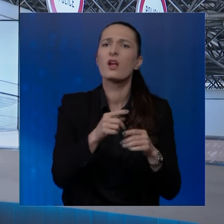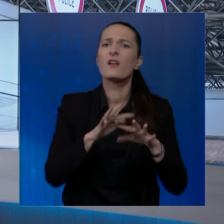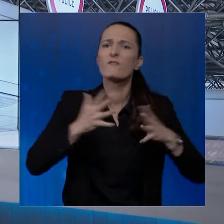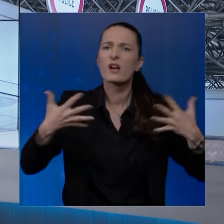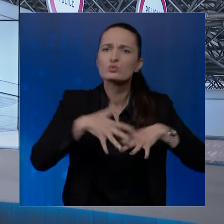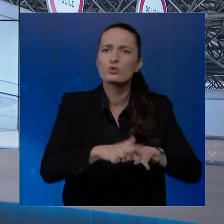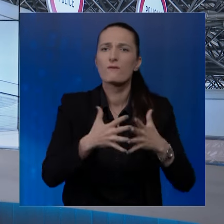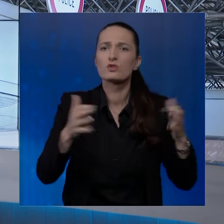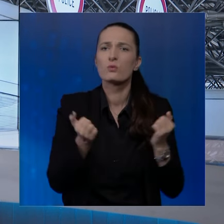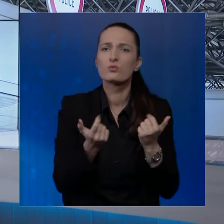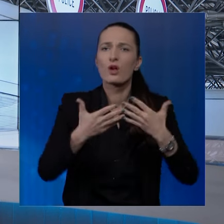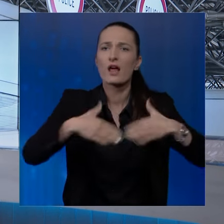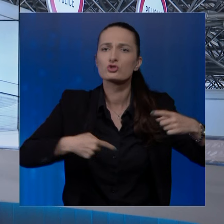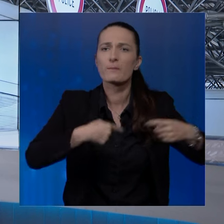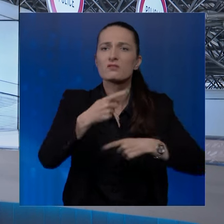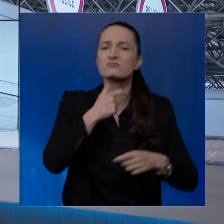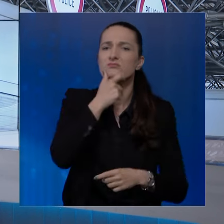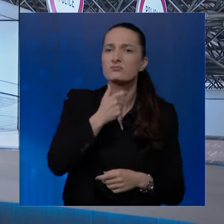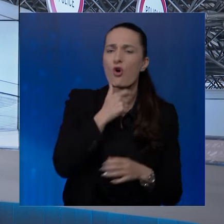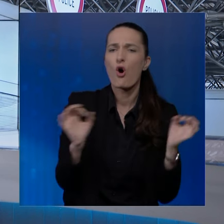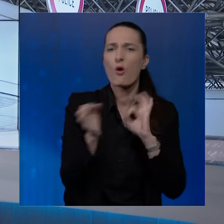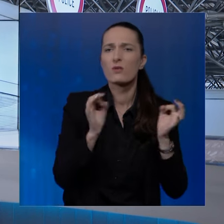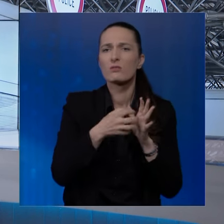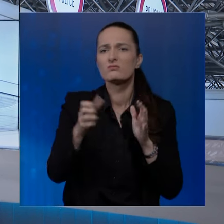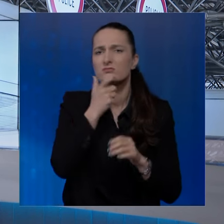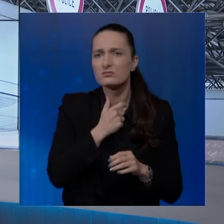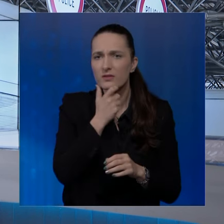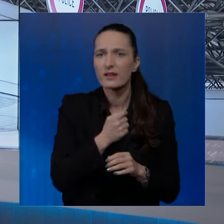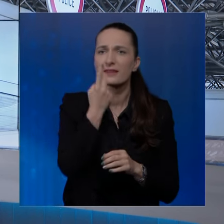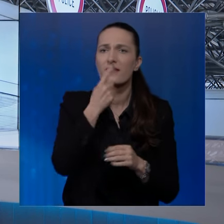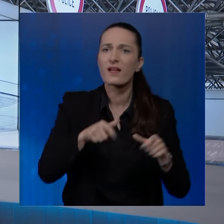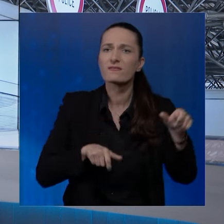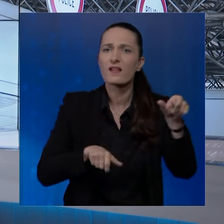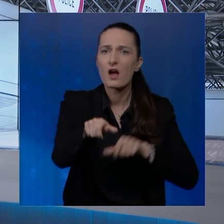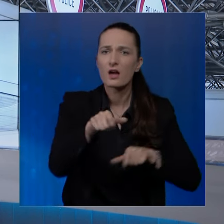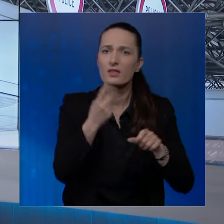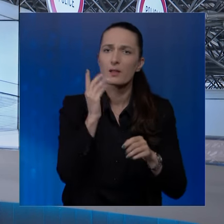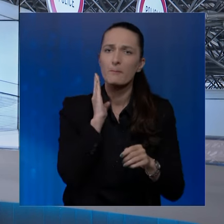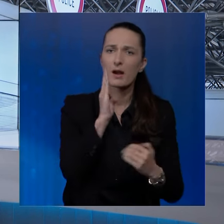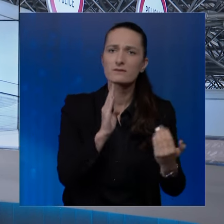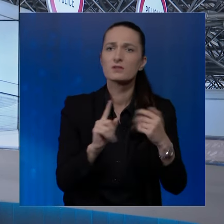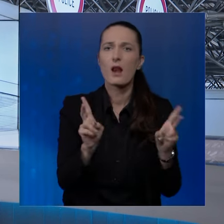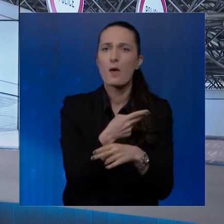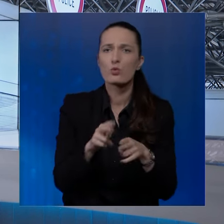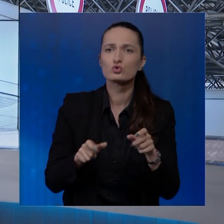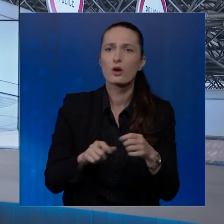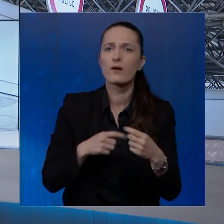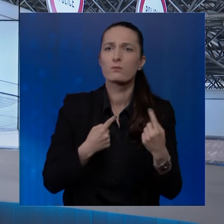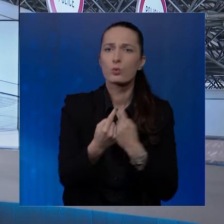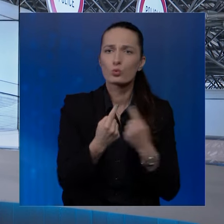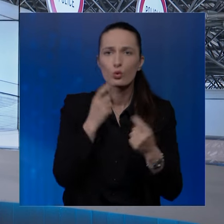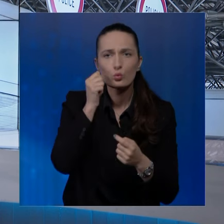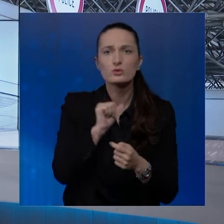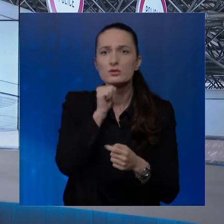infrastruktura na većem broju graničnih prelaza zastarjela, oprema dotrajala, a jedna traka u jednom pravcu ne mogućava nesmetan